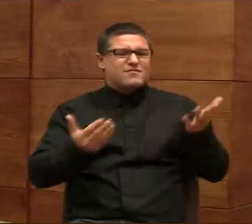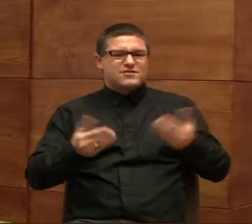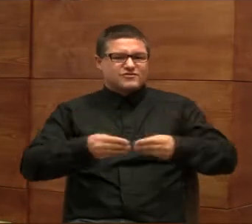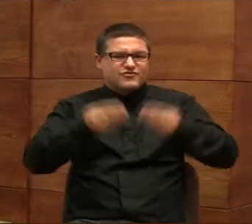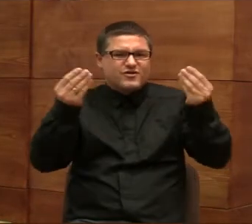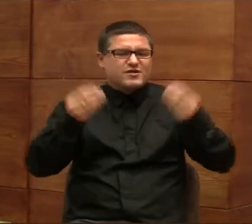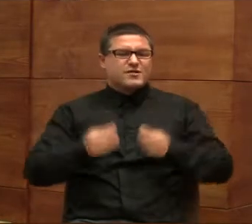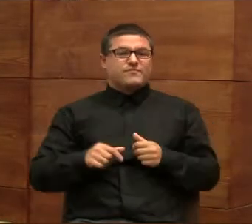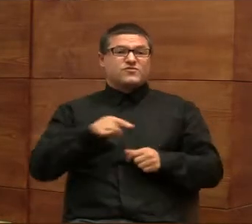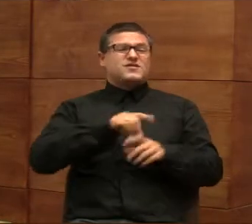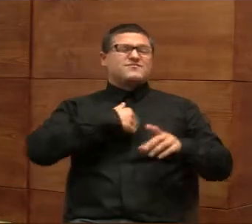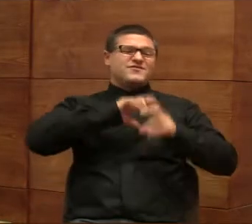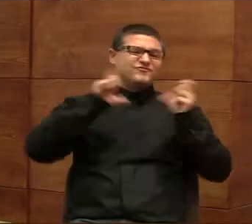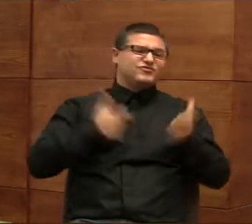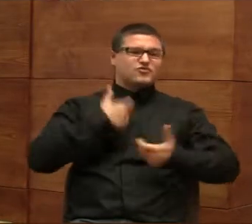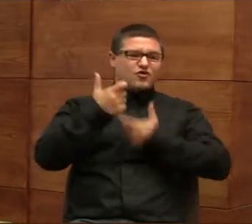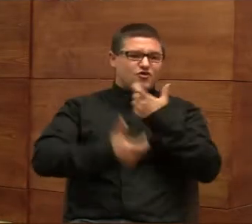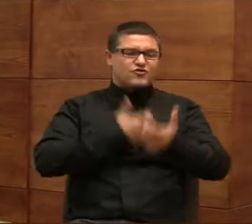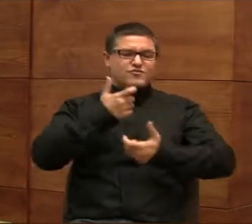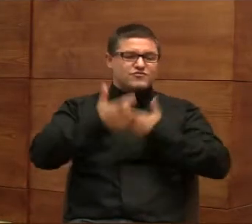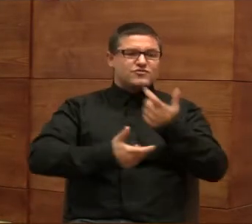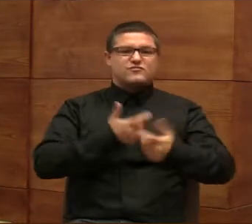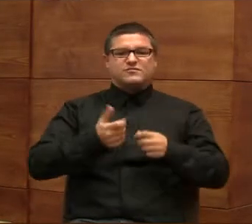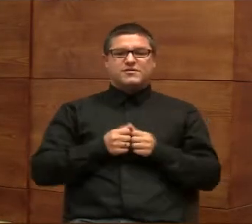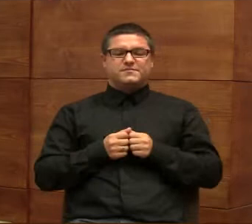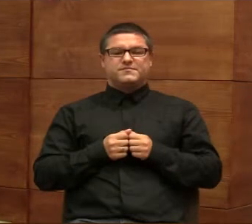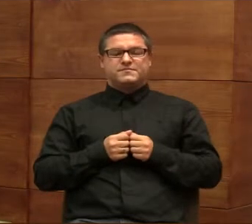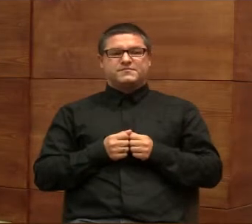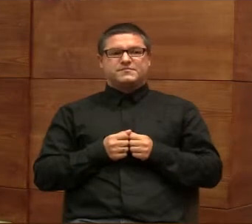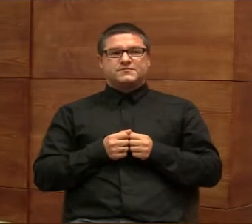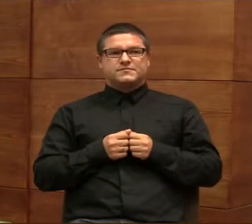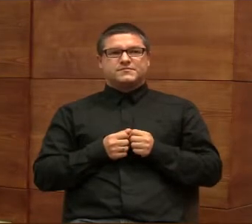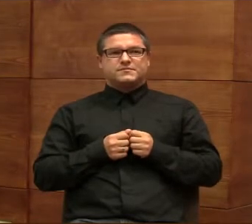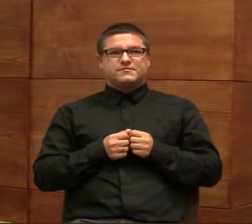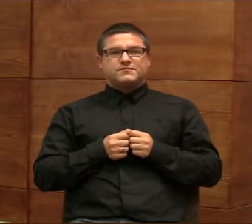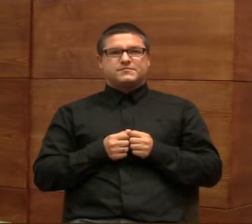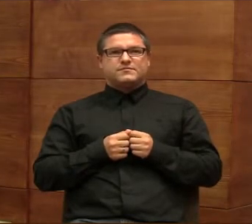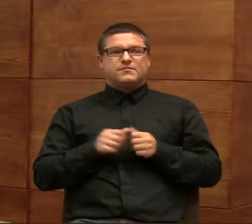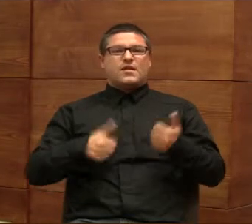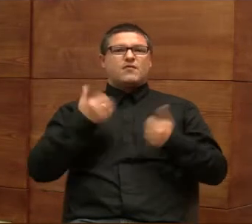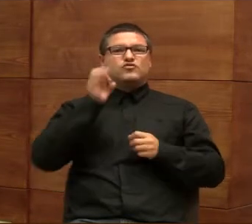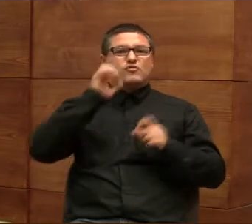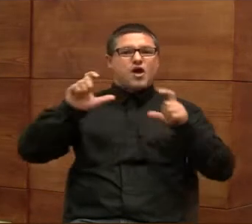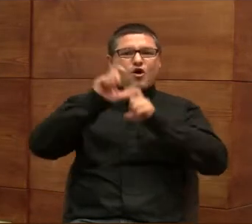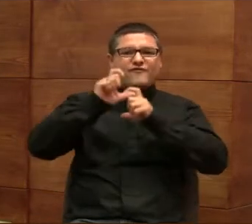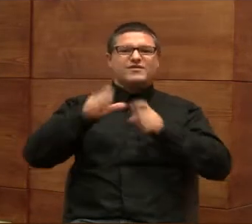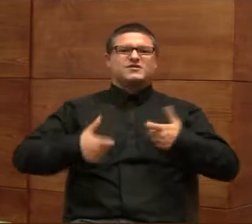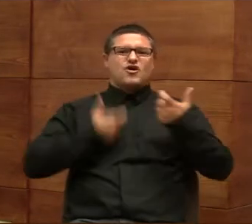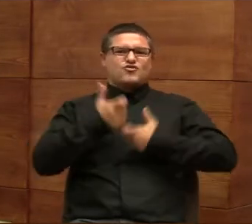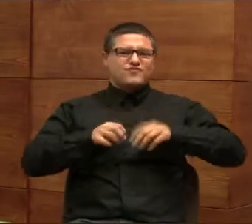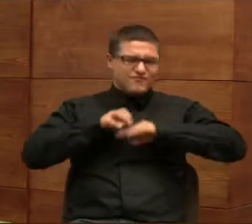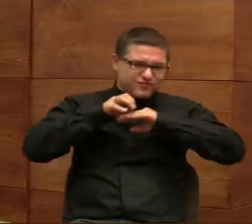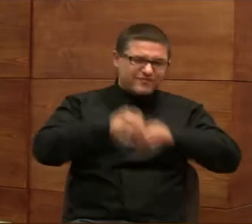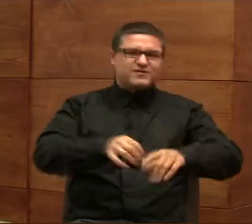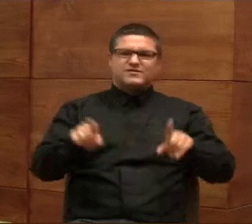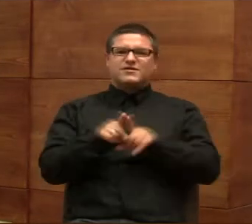się zajmujemy, o tym, żeby konwencja była wdrażana, to my